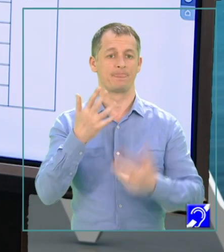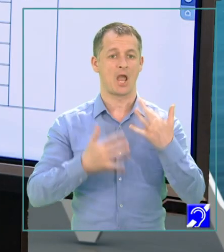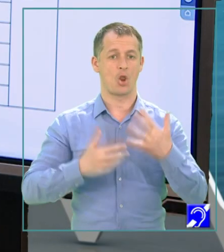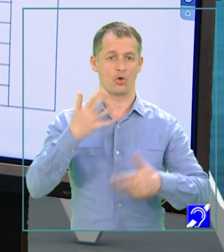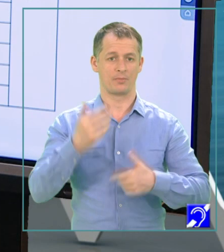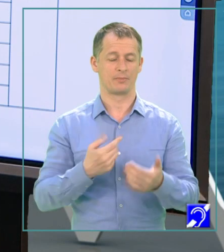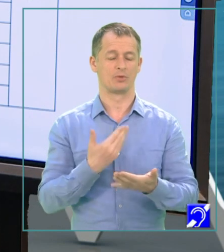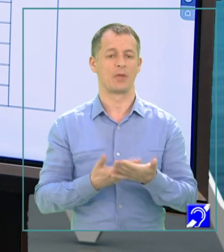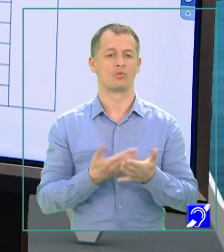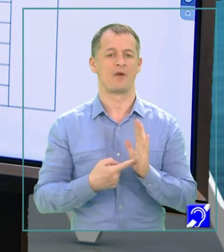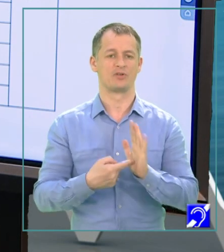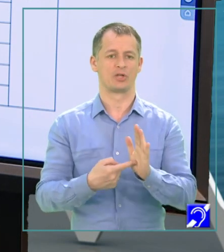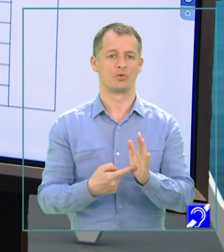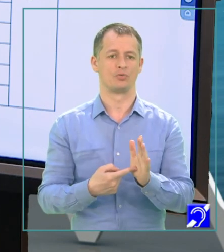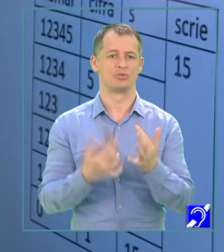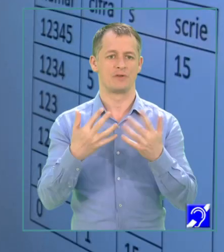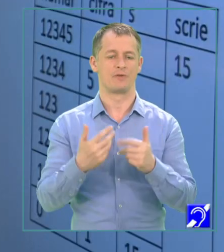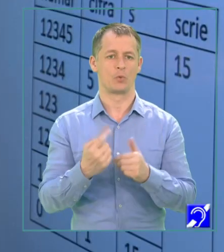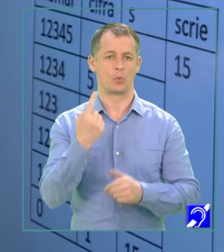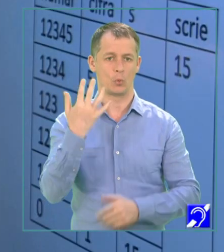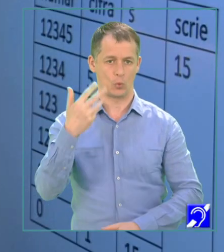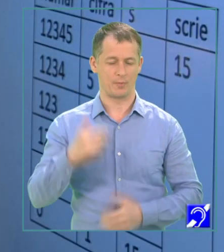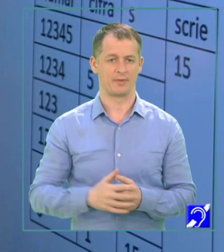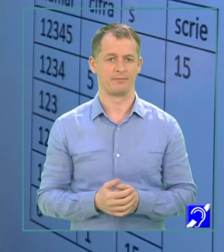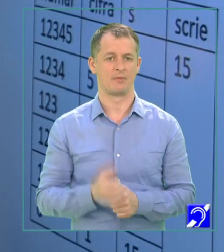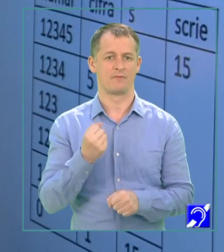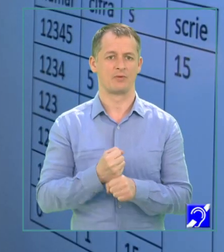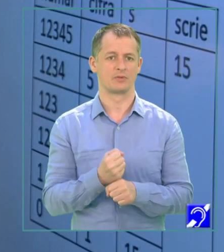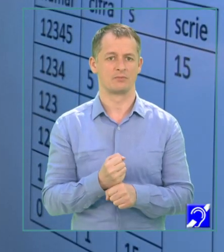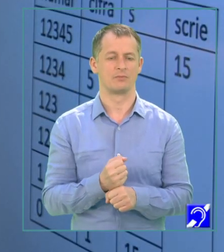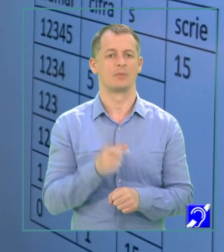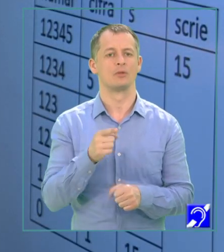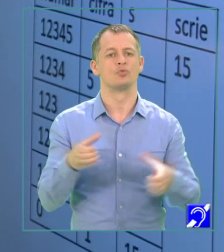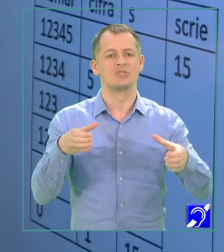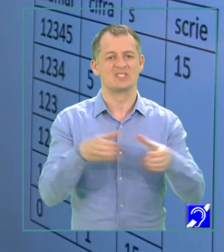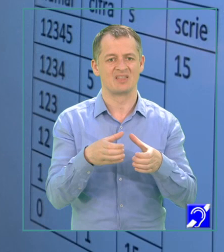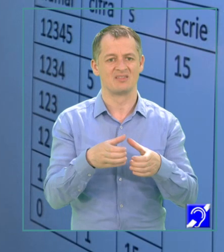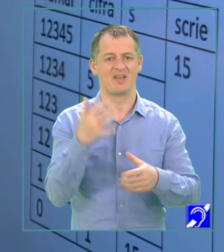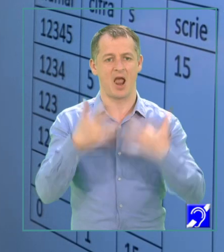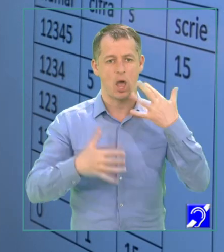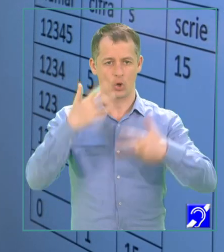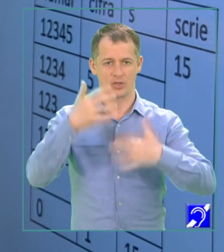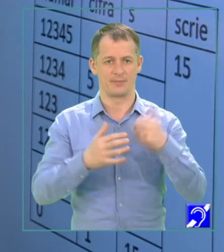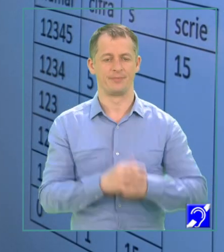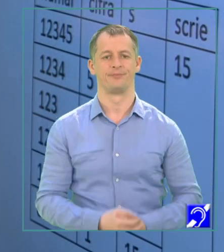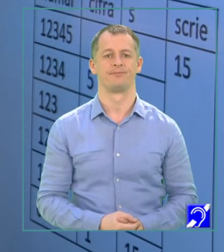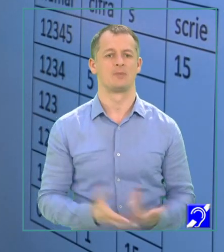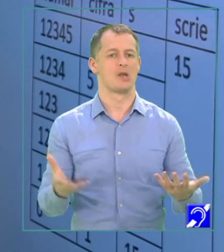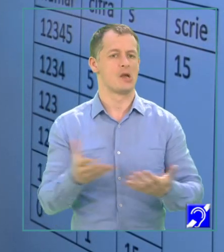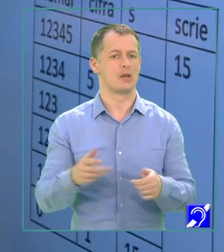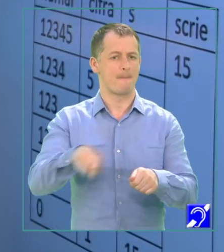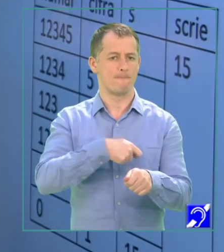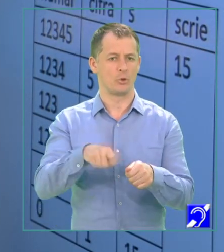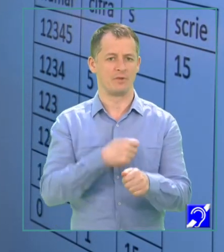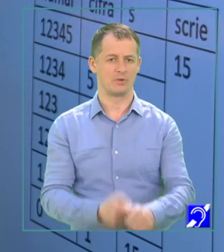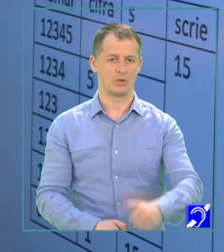cifrelor unui număr face parte dintr-un set de algoritm în care, modificând doar